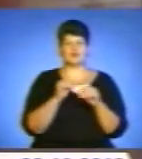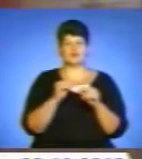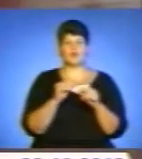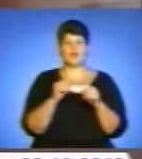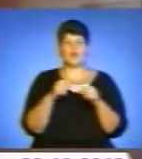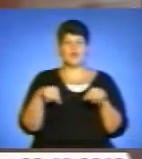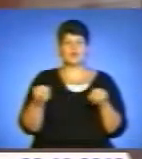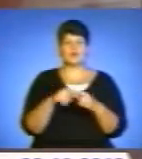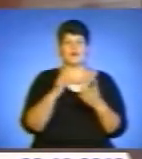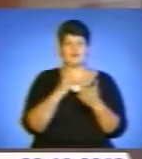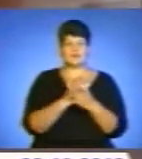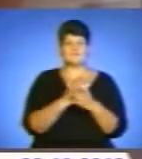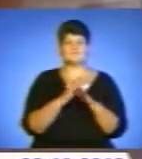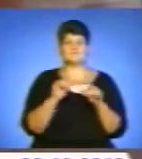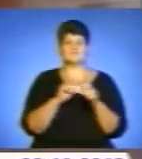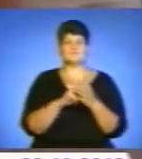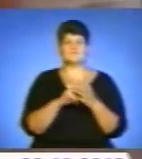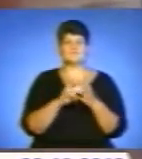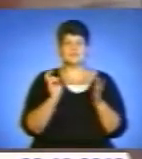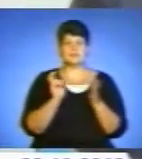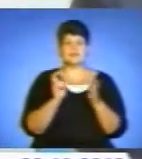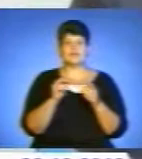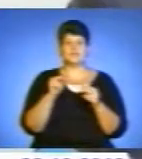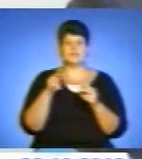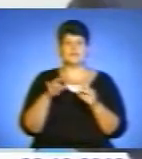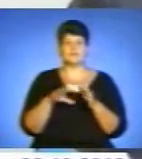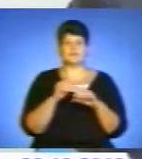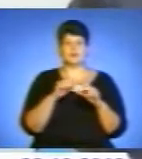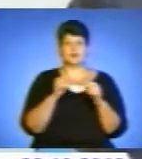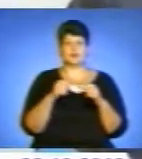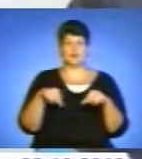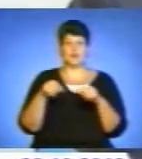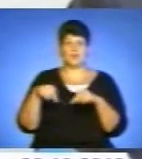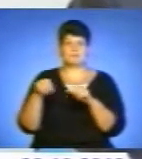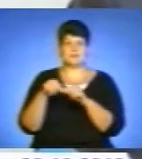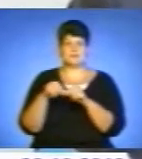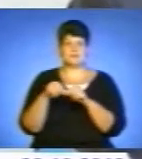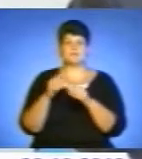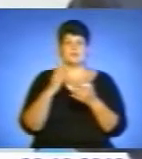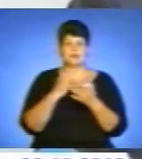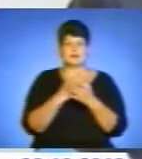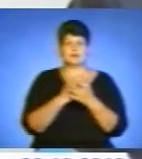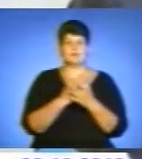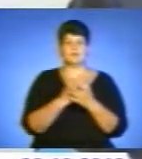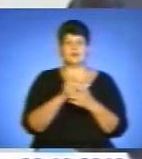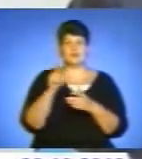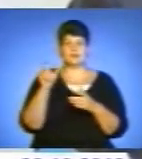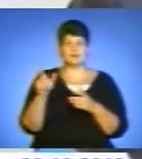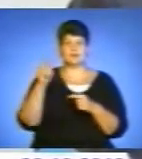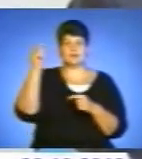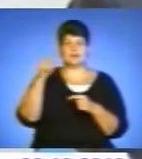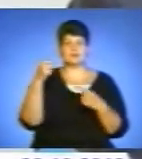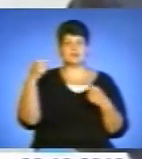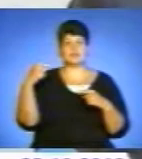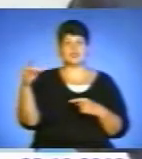і винятки для членів окружних і дільничних комісій. В наших окружних дільничних виборчих комісій працюють люди, які прибули з